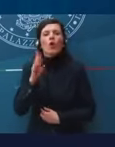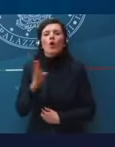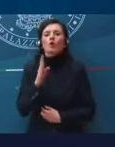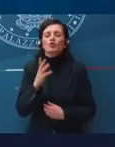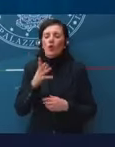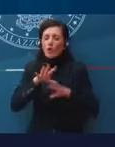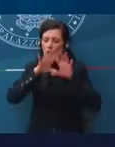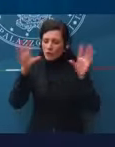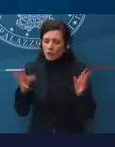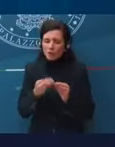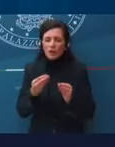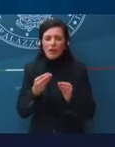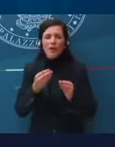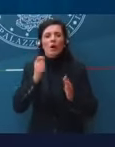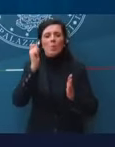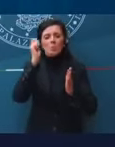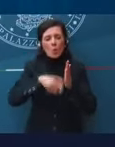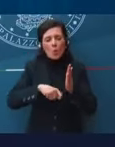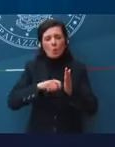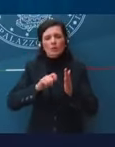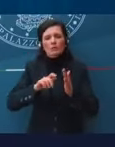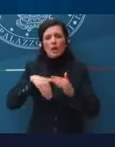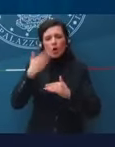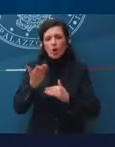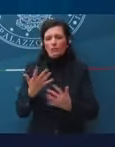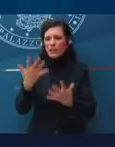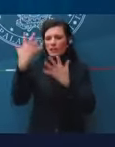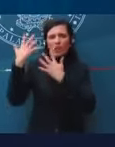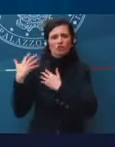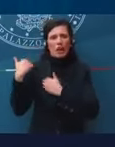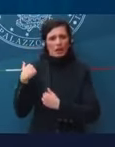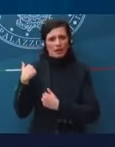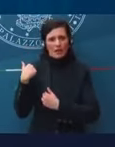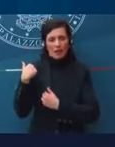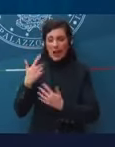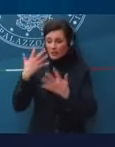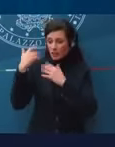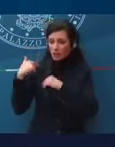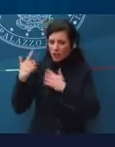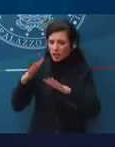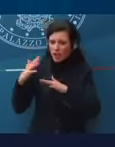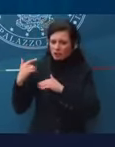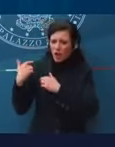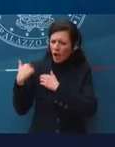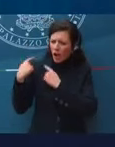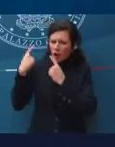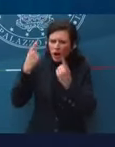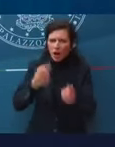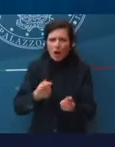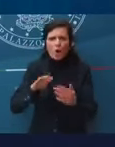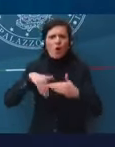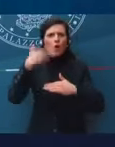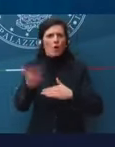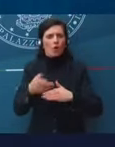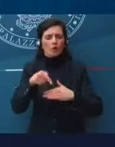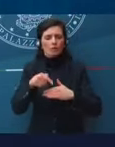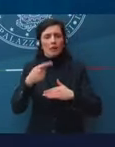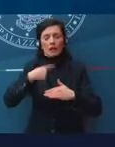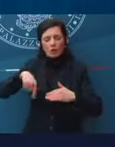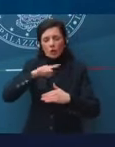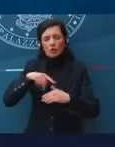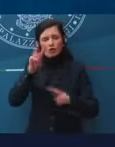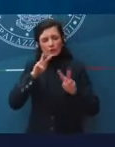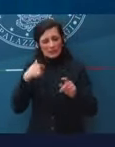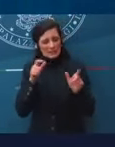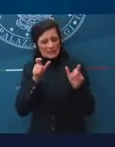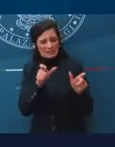di oltre dieci anni fa, che noi abbiamo contenuto in importo. Lei pensi